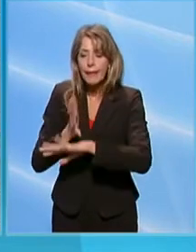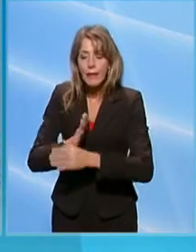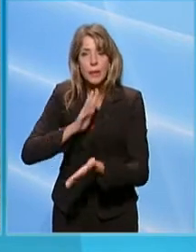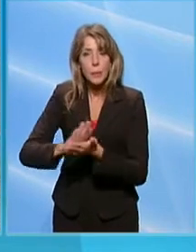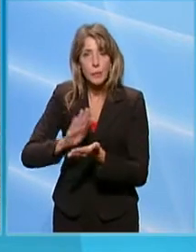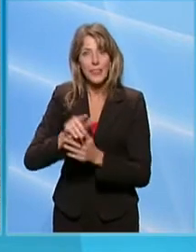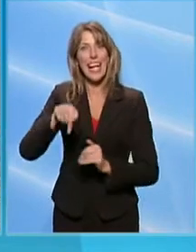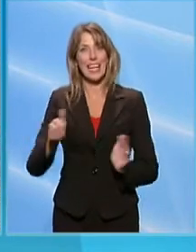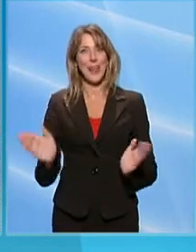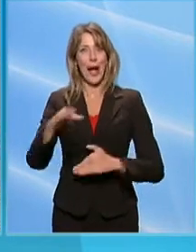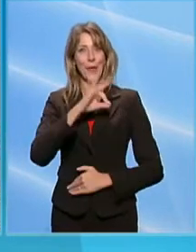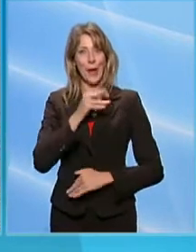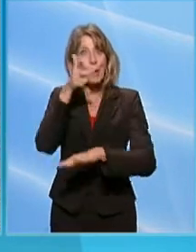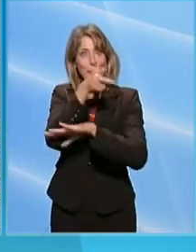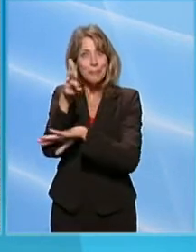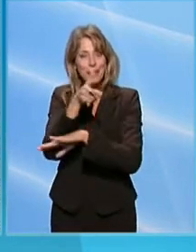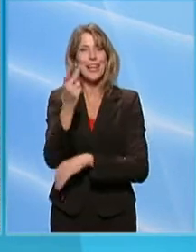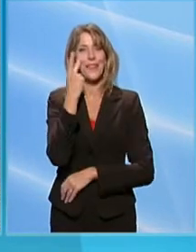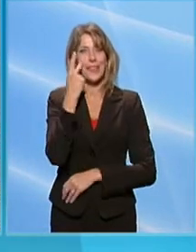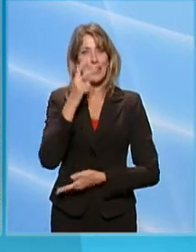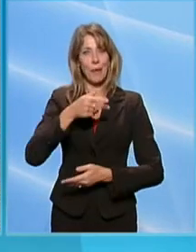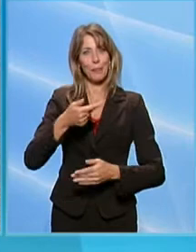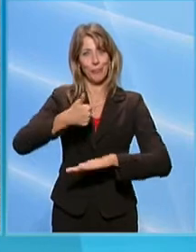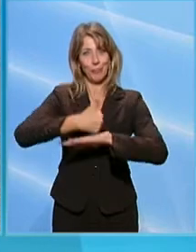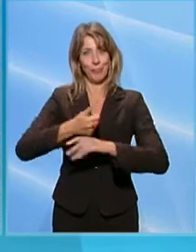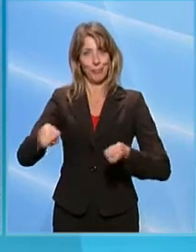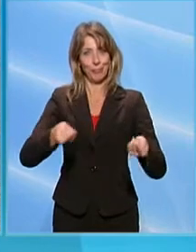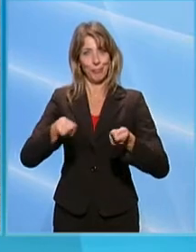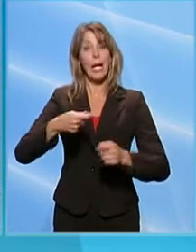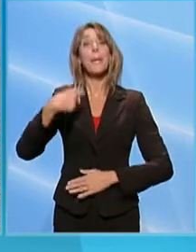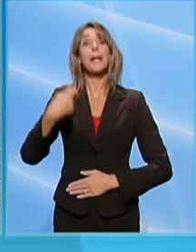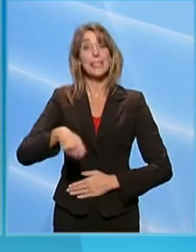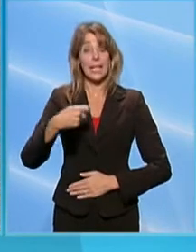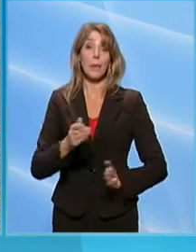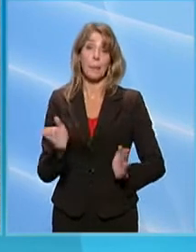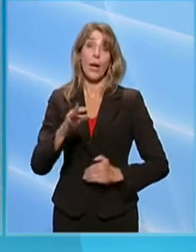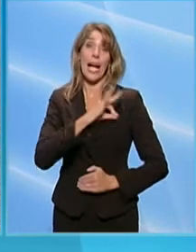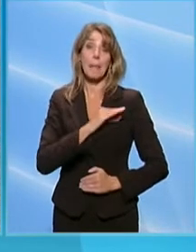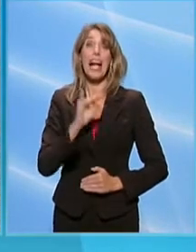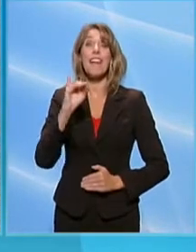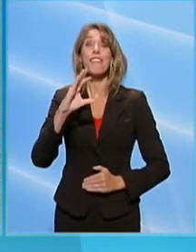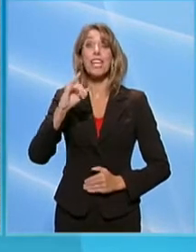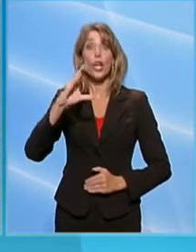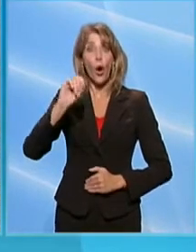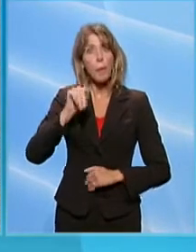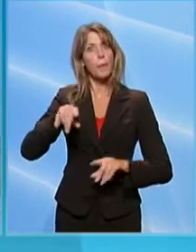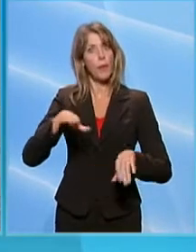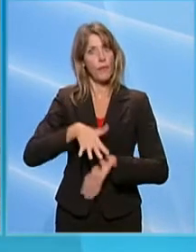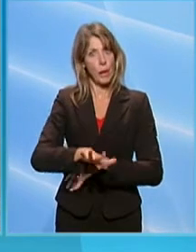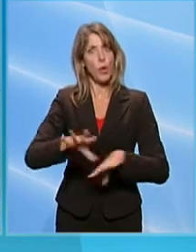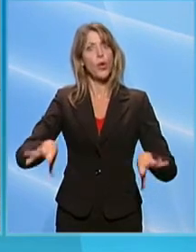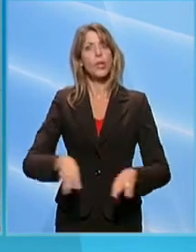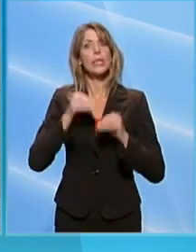Siamo entrati nell'aula della Camera, vediamo che presiede il presidente della Camera Figo che tra poco darà inizio proprio al Question